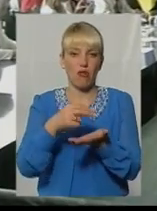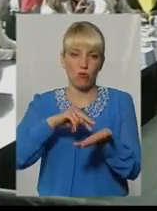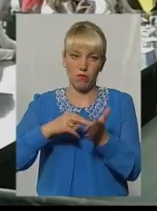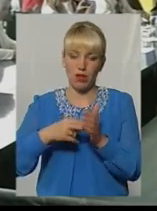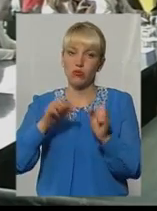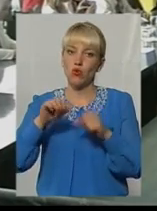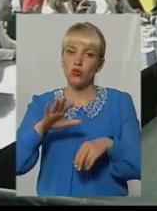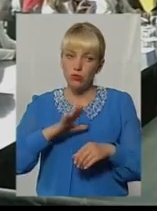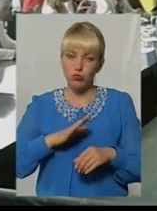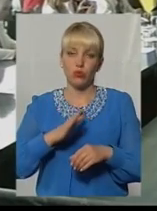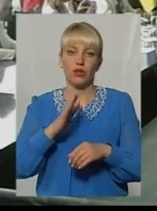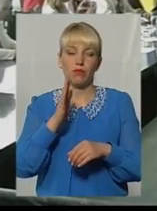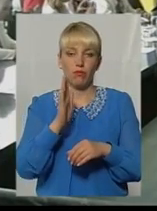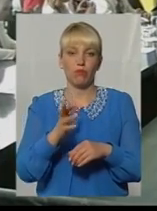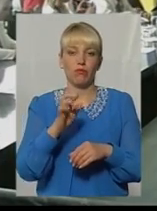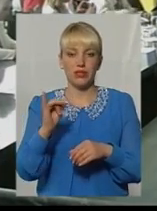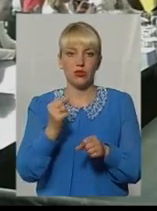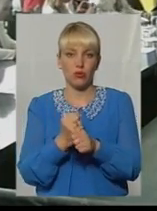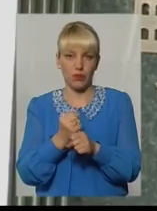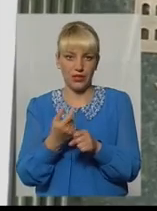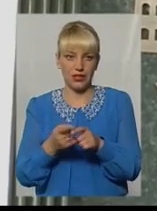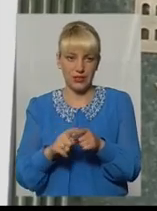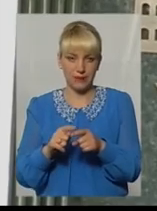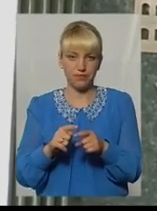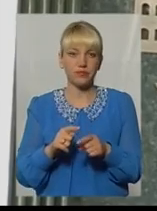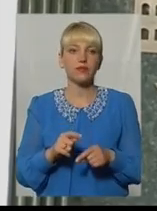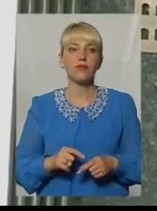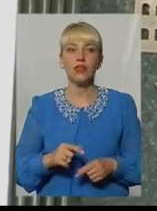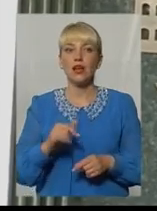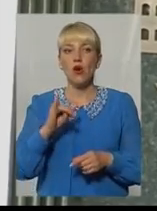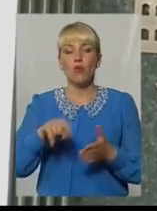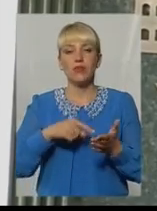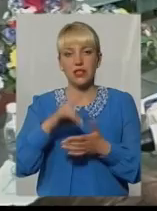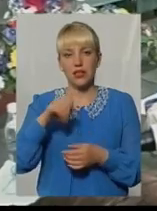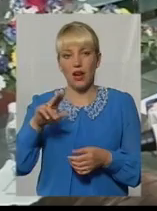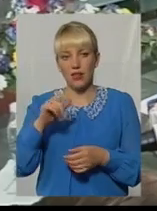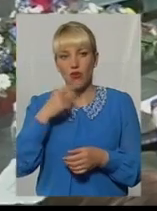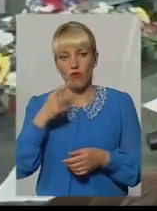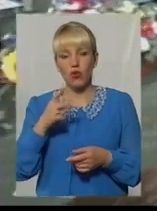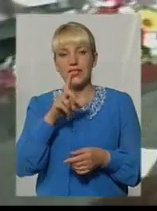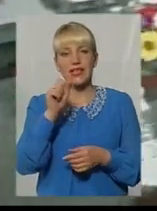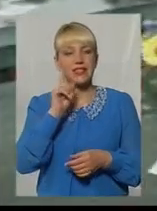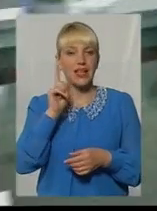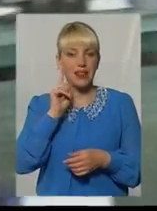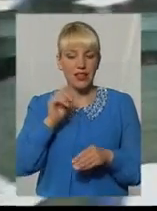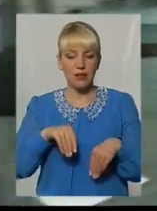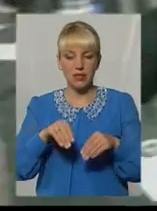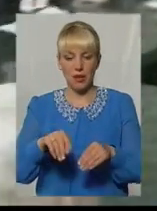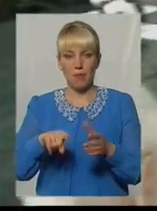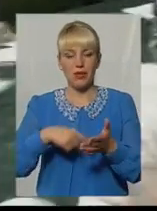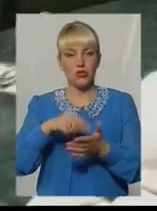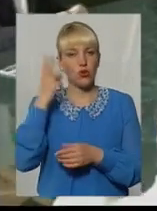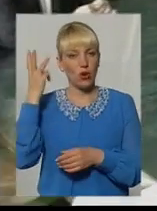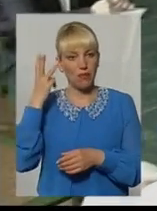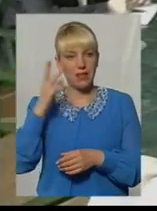Відкоригований генплан в обласному центрі презентують вже цьогоріч. У міській раді переконують, за зеленими насадженнями Хмельницький